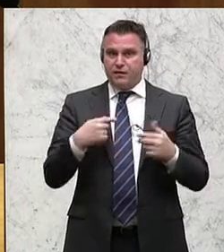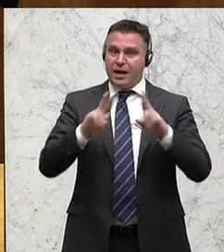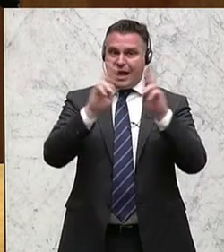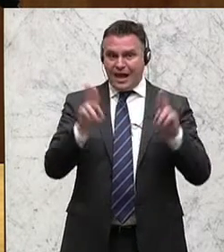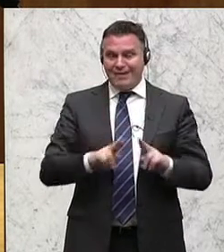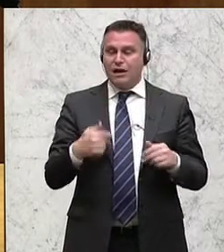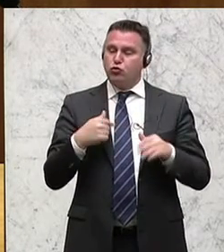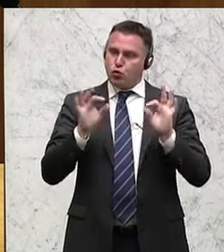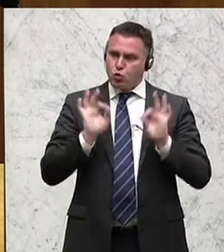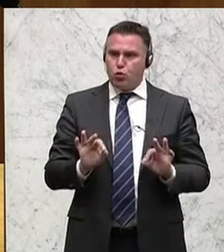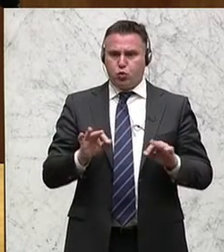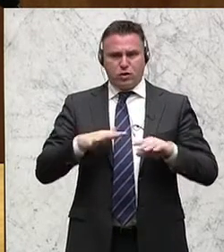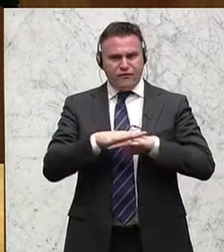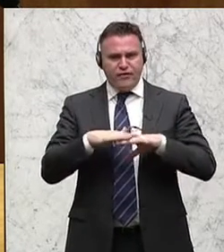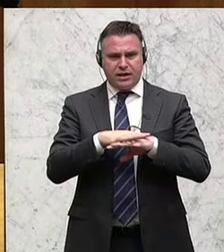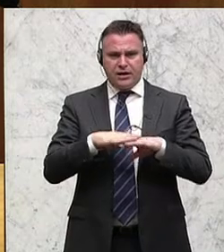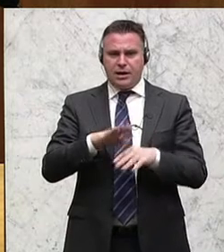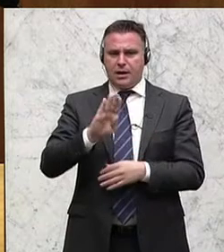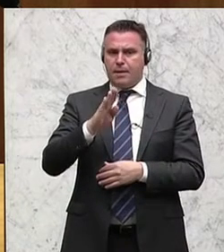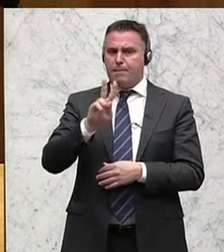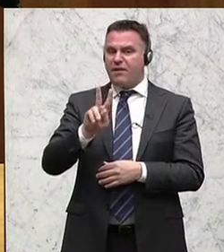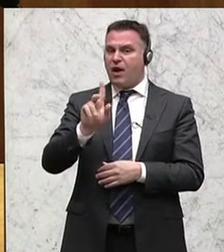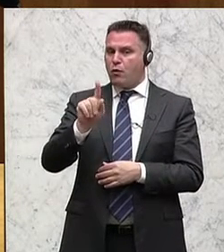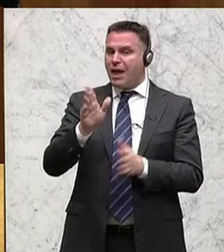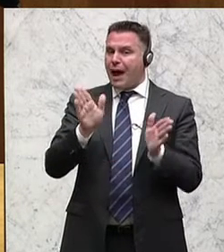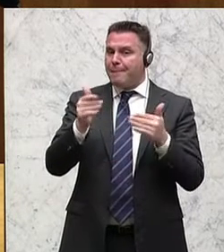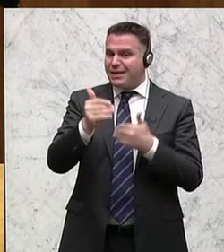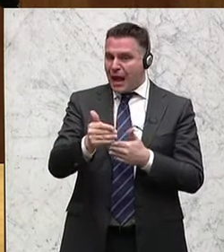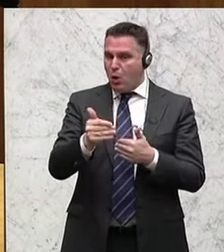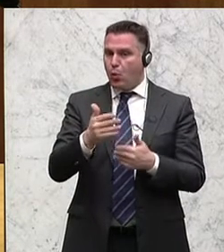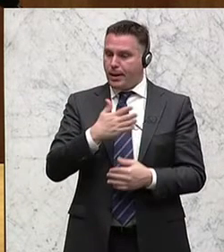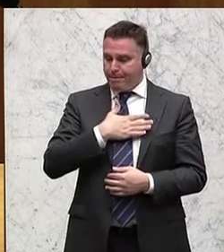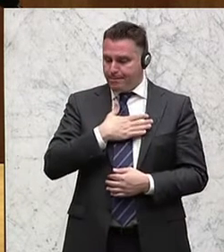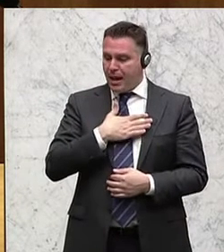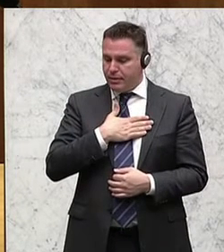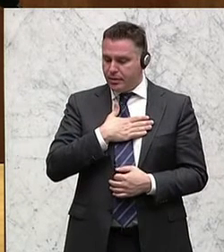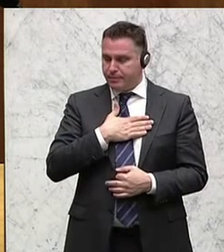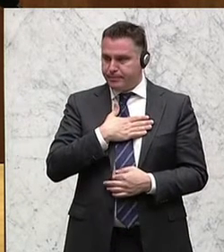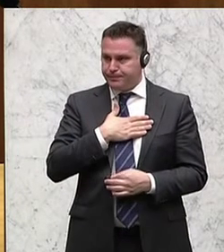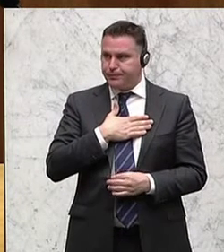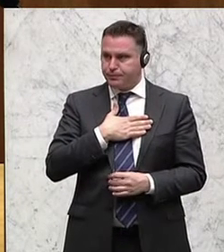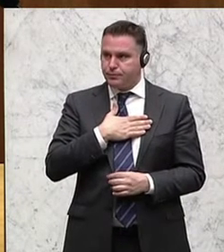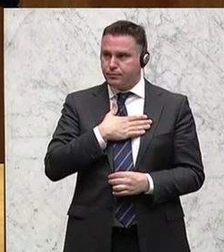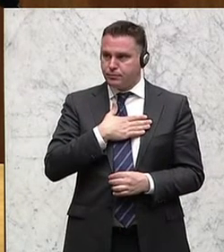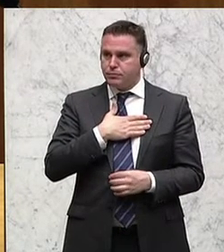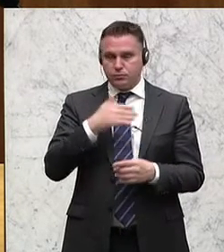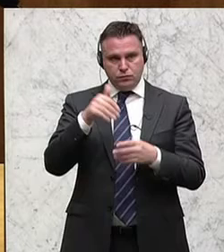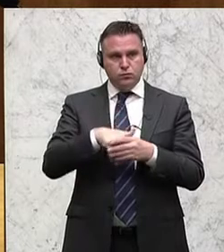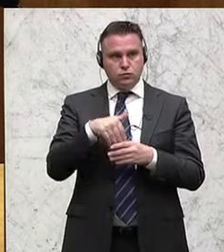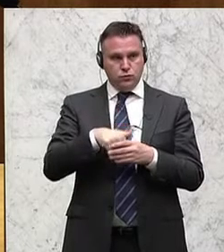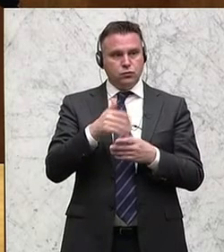gut vernetzt und auch unser BVT, das muss ich wirklich sagen, ist hier bis jetzt auch